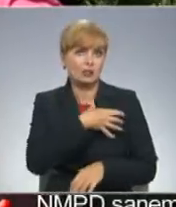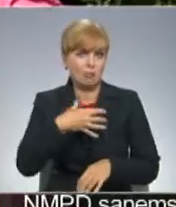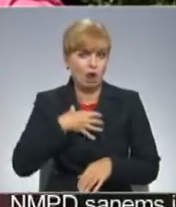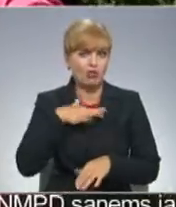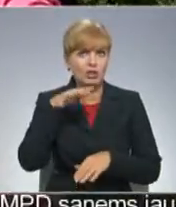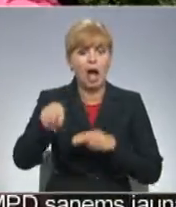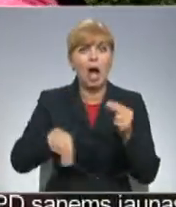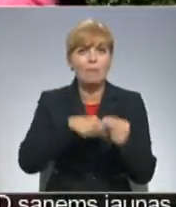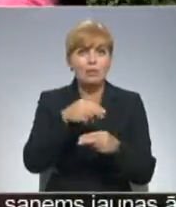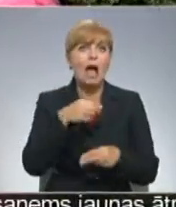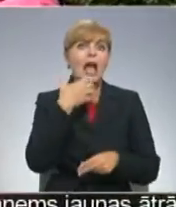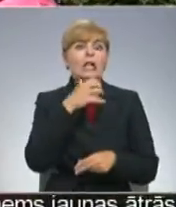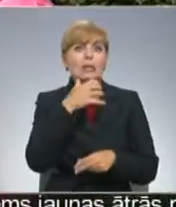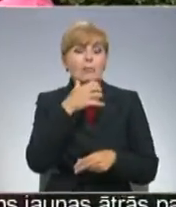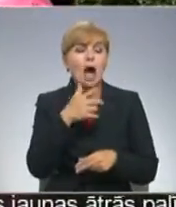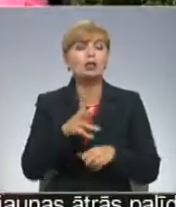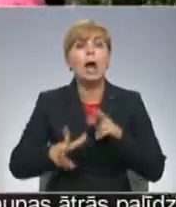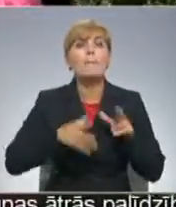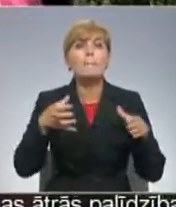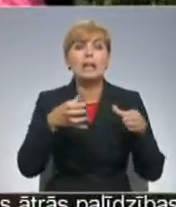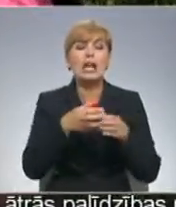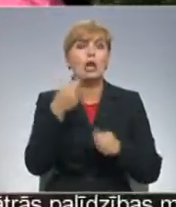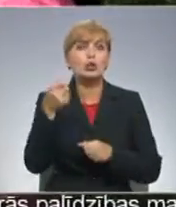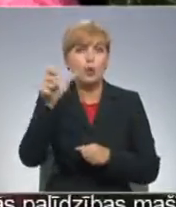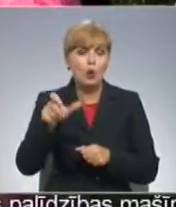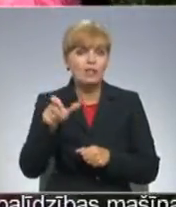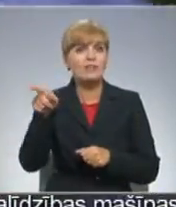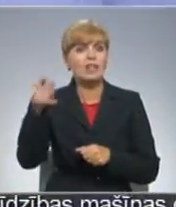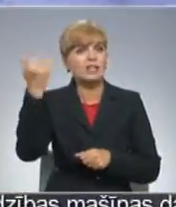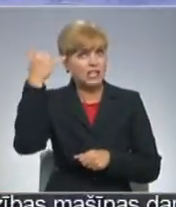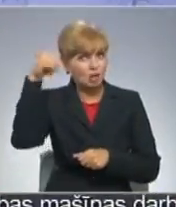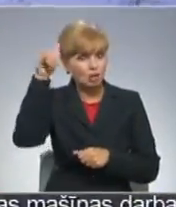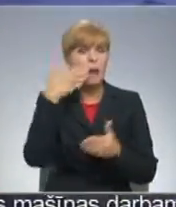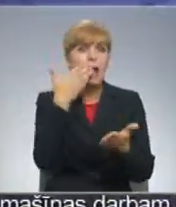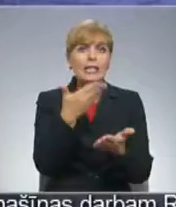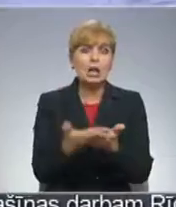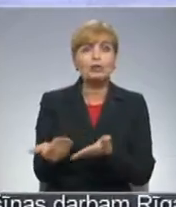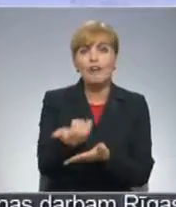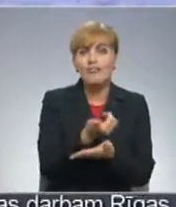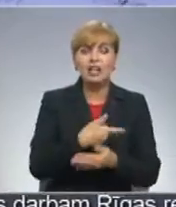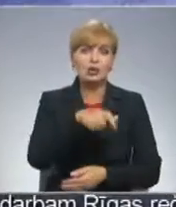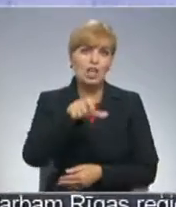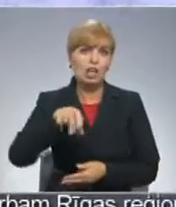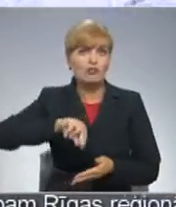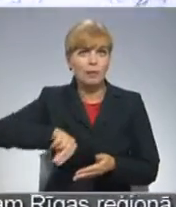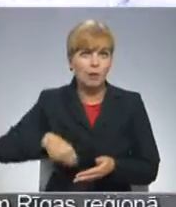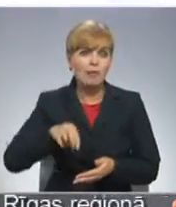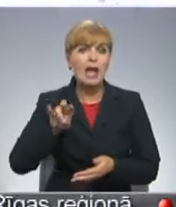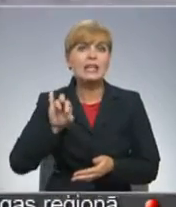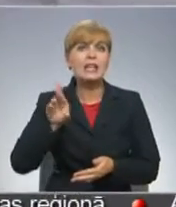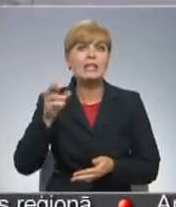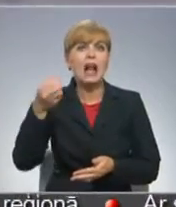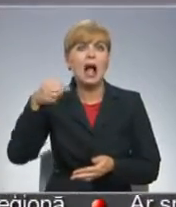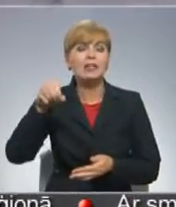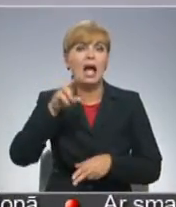glābšanas dienas Limbažu brigādes ugunsēsēs Ilvars Paļums bija viens no inecitoriem, kurš ierosināja sākt vākt iedzīvotāju parakstus par hidrantu izbūvu